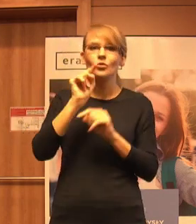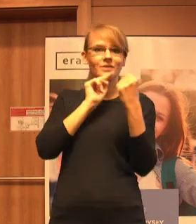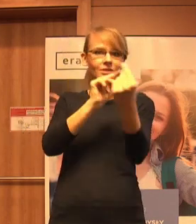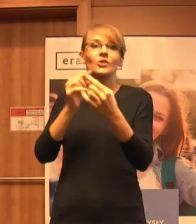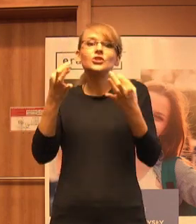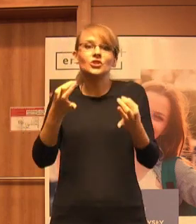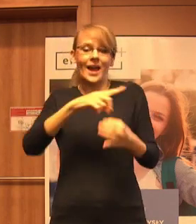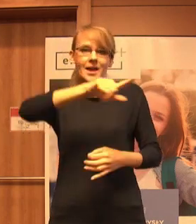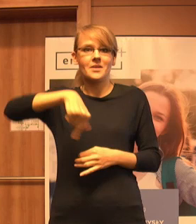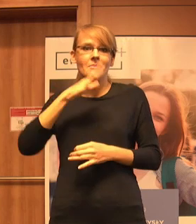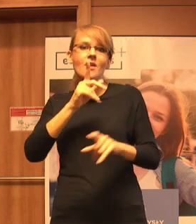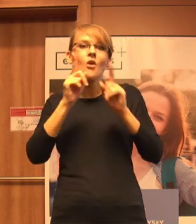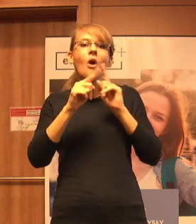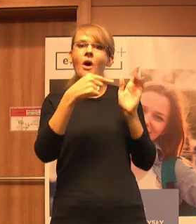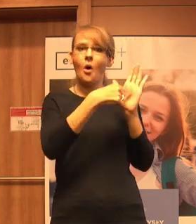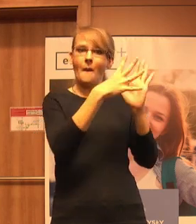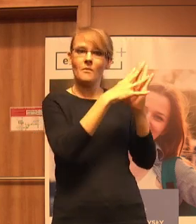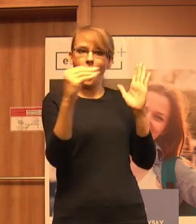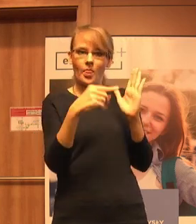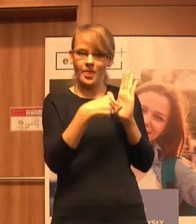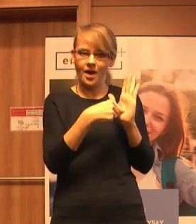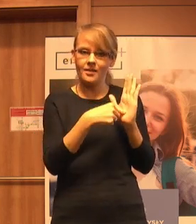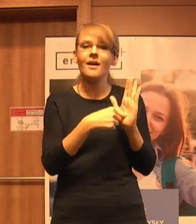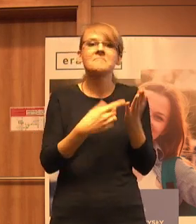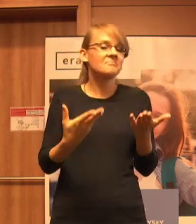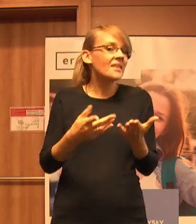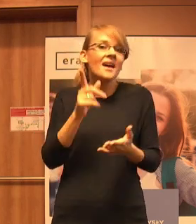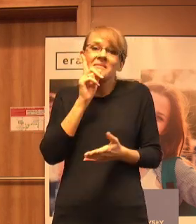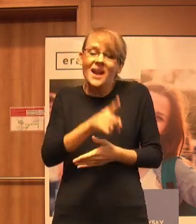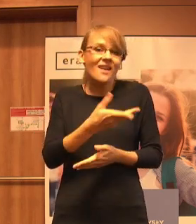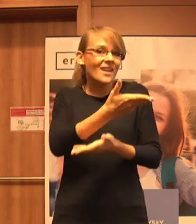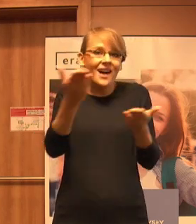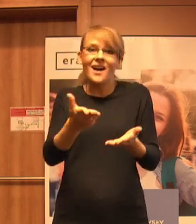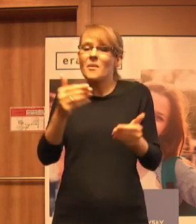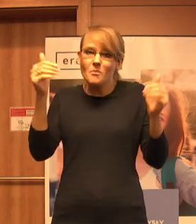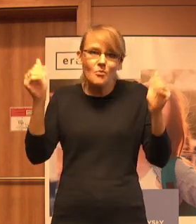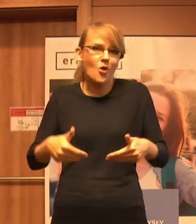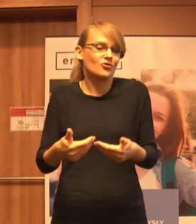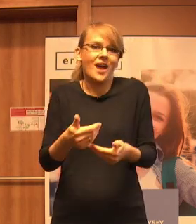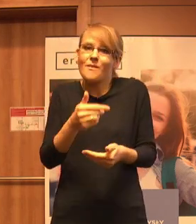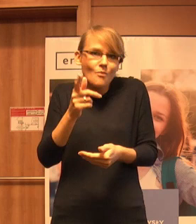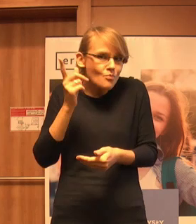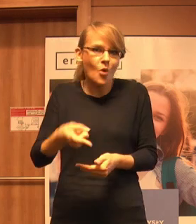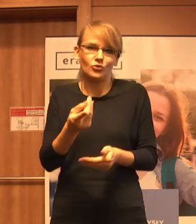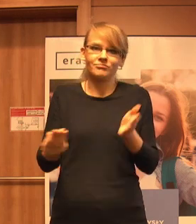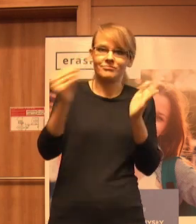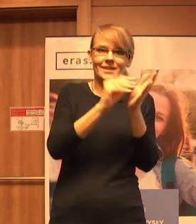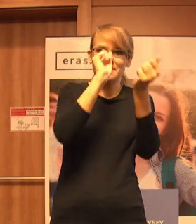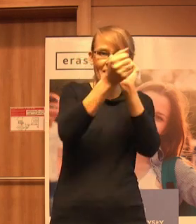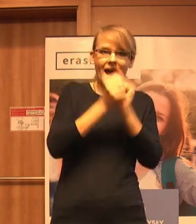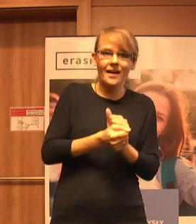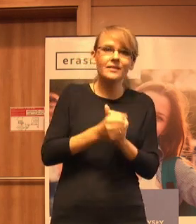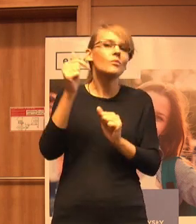modelem, do którego oczywiście można, należy, trzeba wprowadzać zmianę i określić